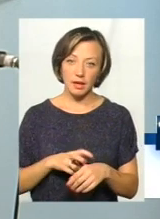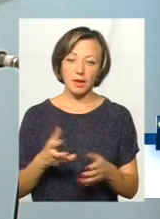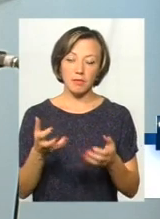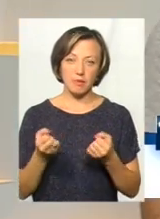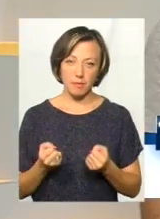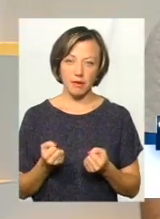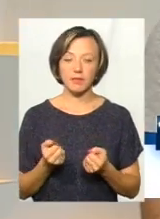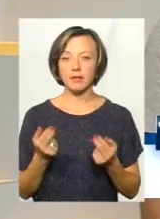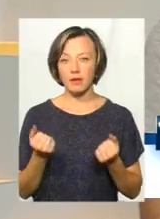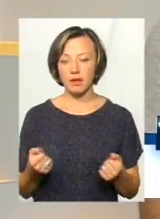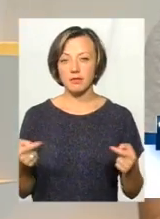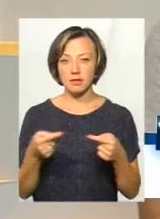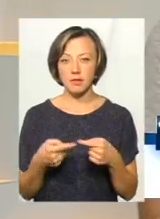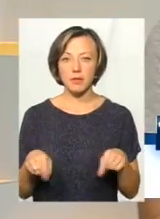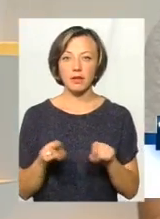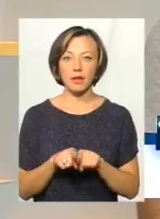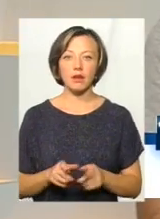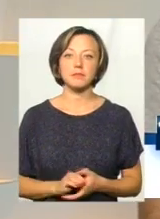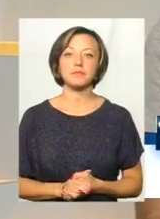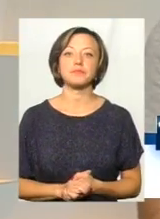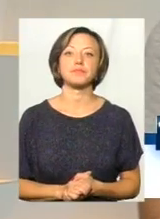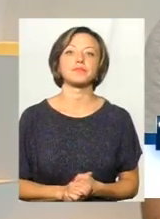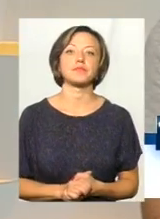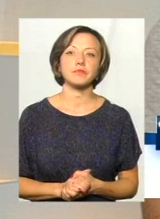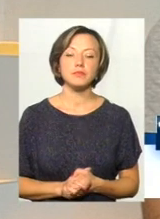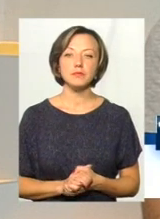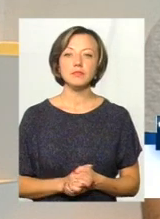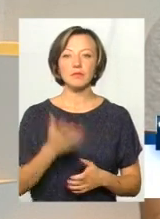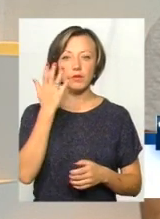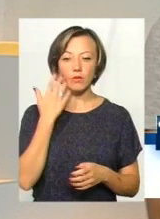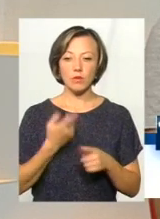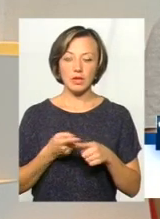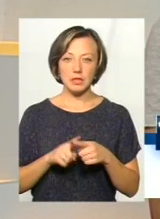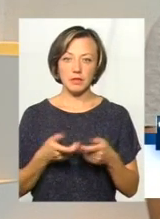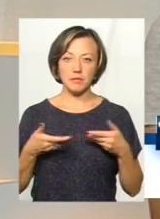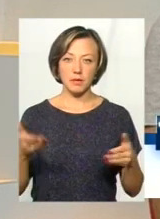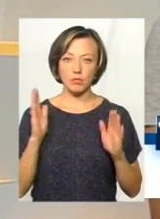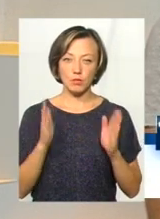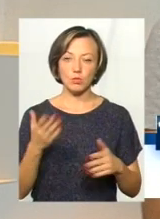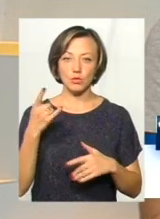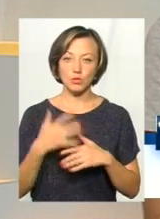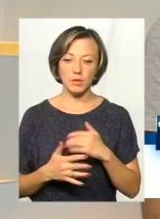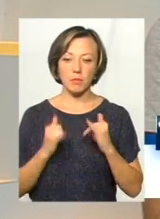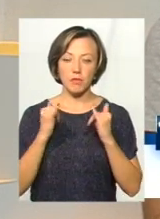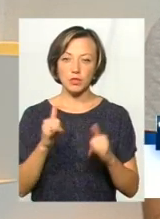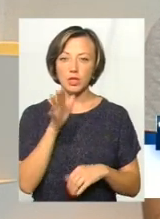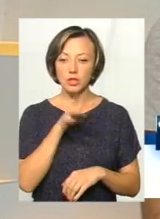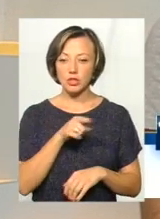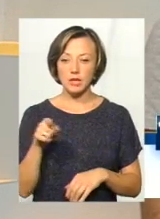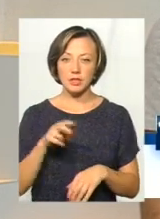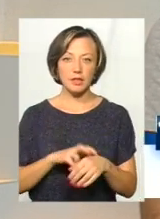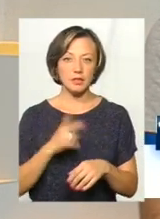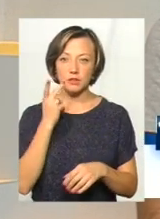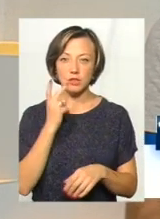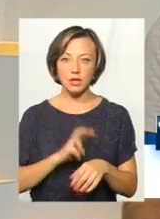приймає. Так, саме так. Коли ми будемо це розуміти, поважати час насамперед лікаря, бо не